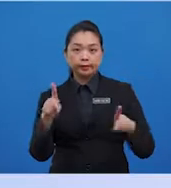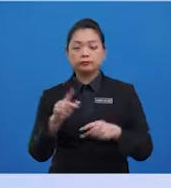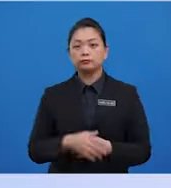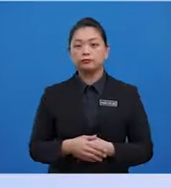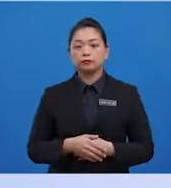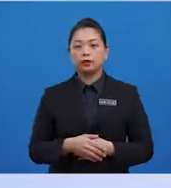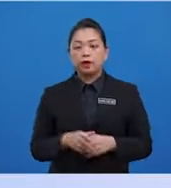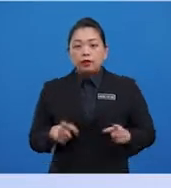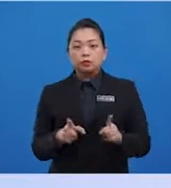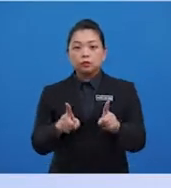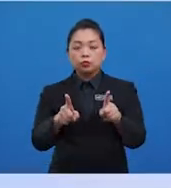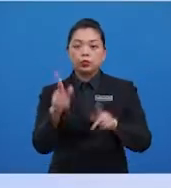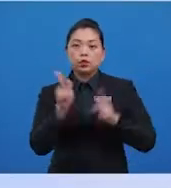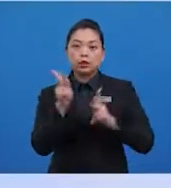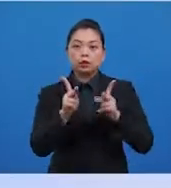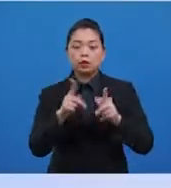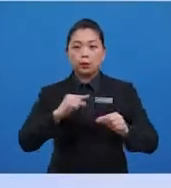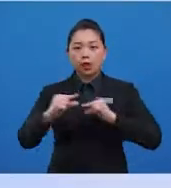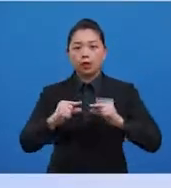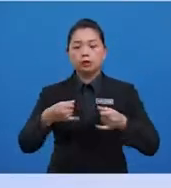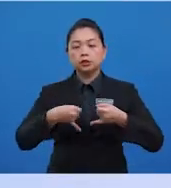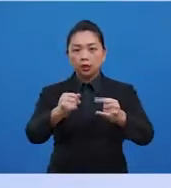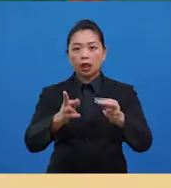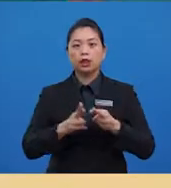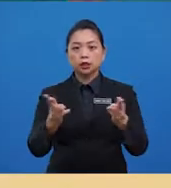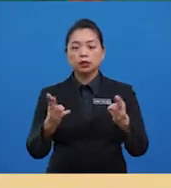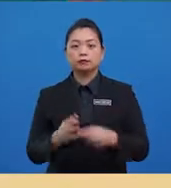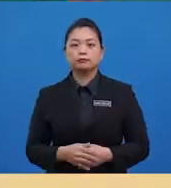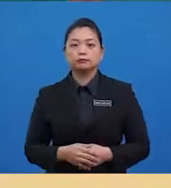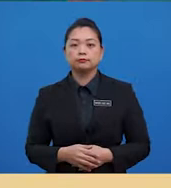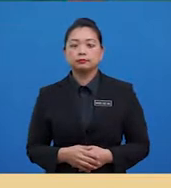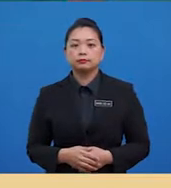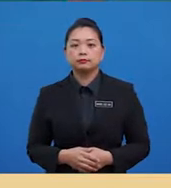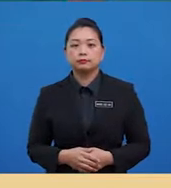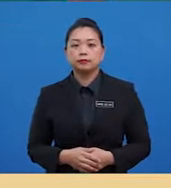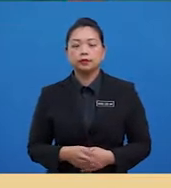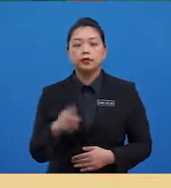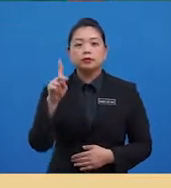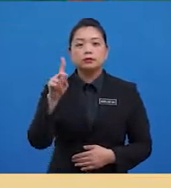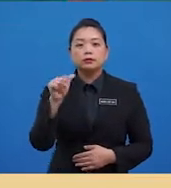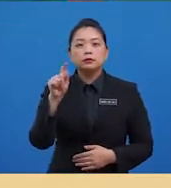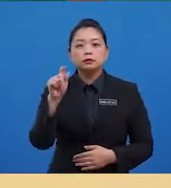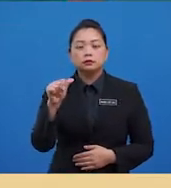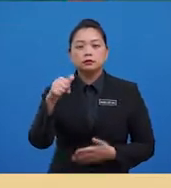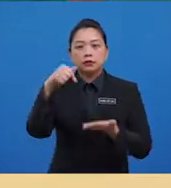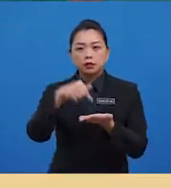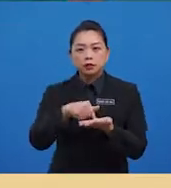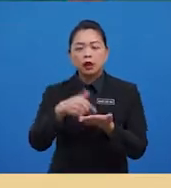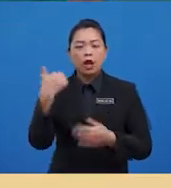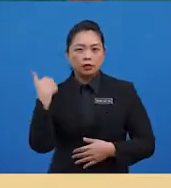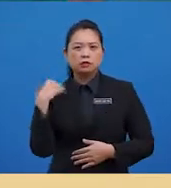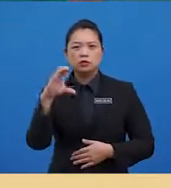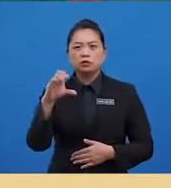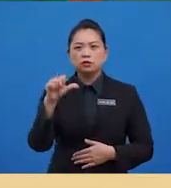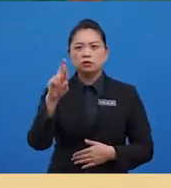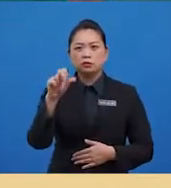Kelajuan kereta yang bergerak di jalan raya. Set data sebegini melibatkan cerapan yang banyak